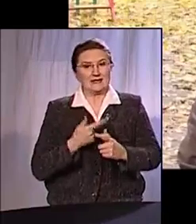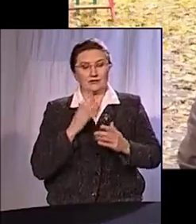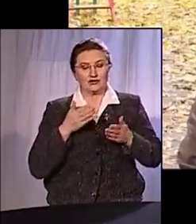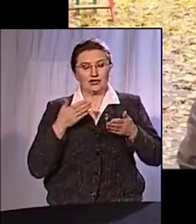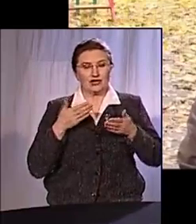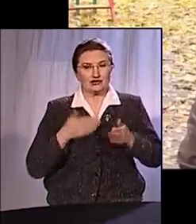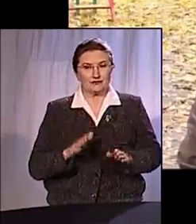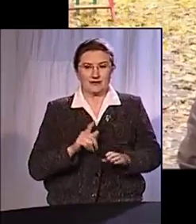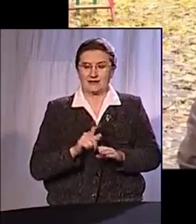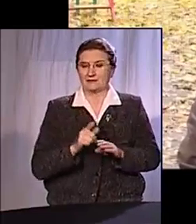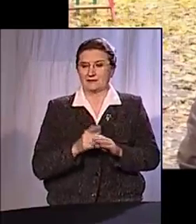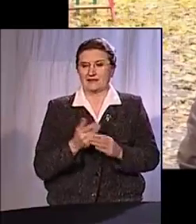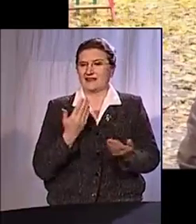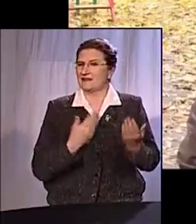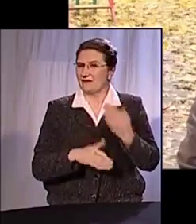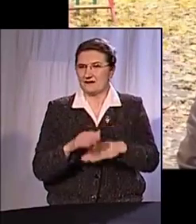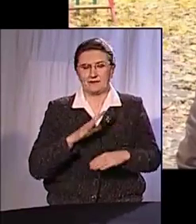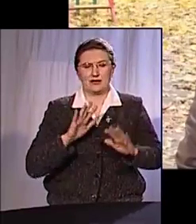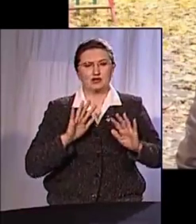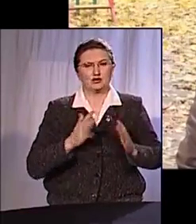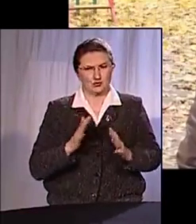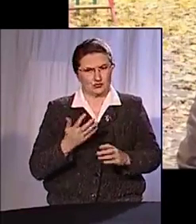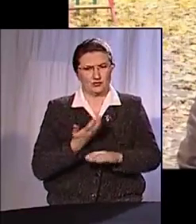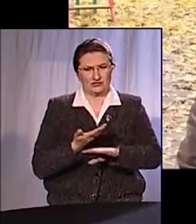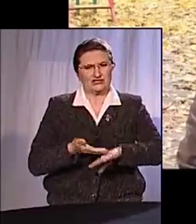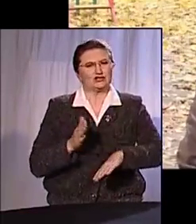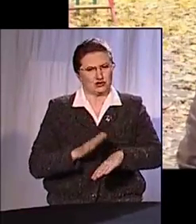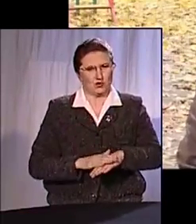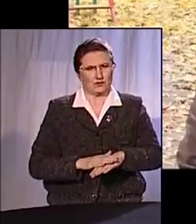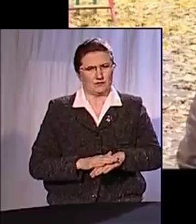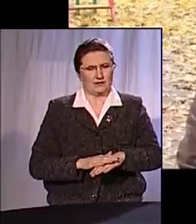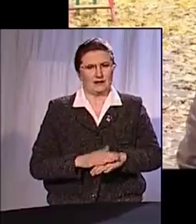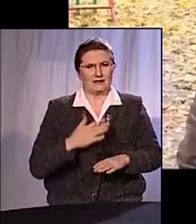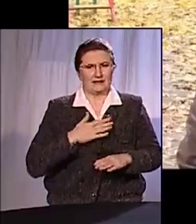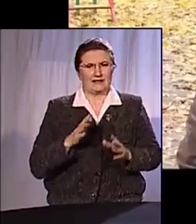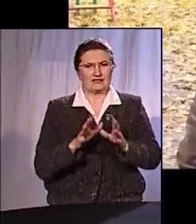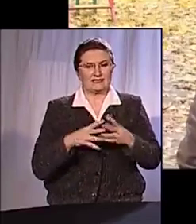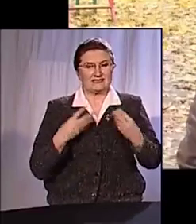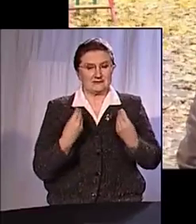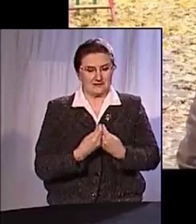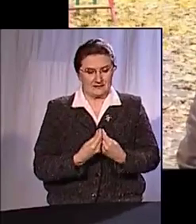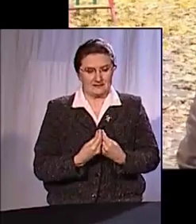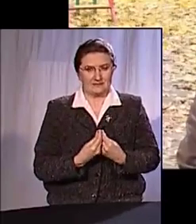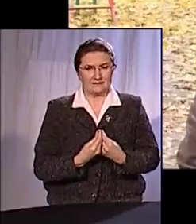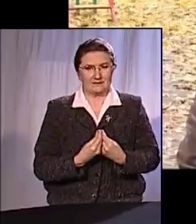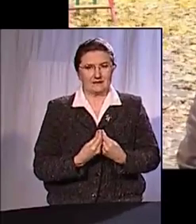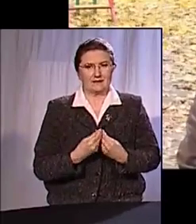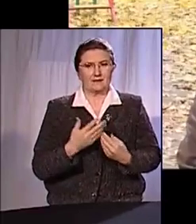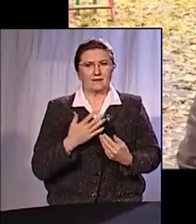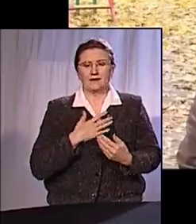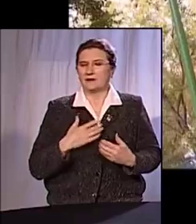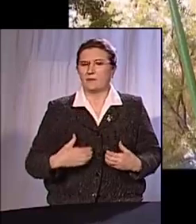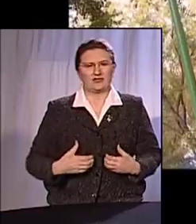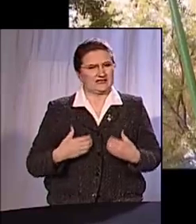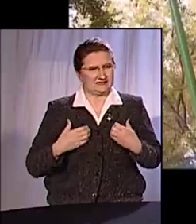рожден с какими-то патологиями, были случаи, что даже очень тяжелые. И для нашей семьи вот это известие было буквально потрясением.